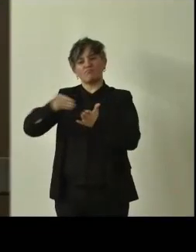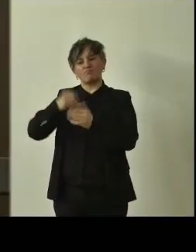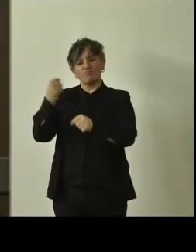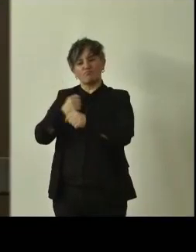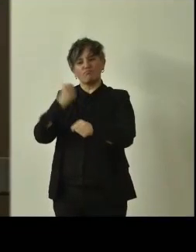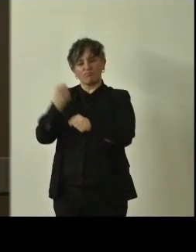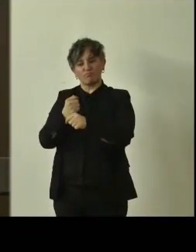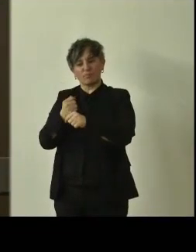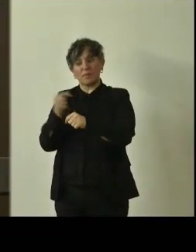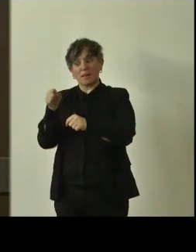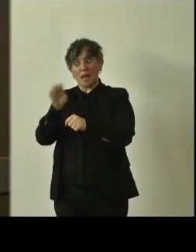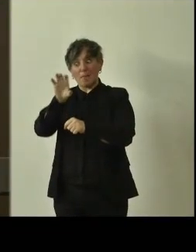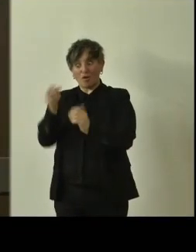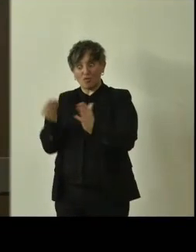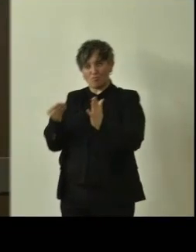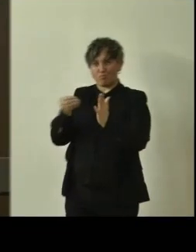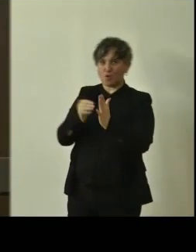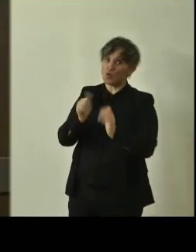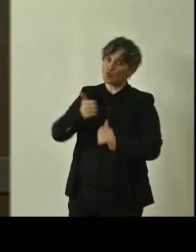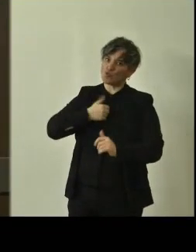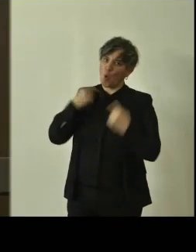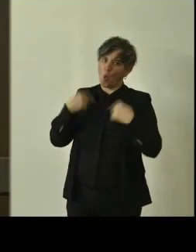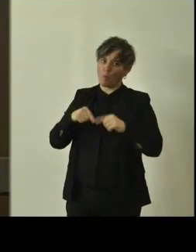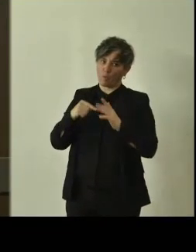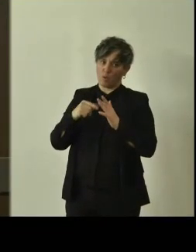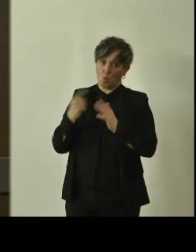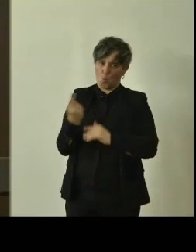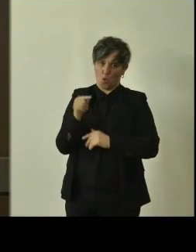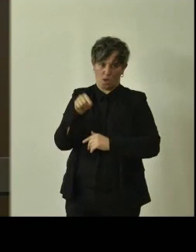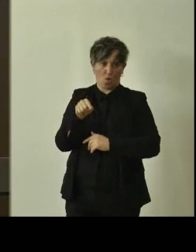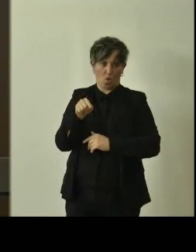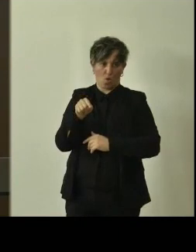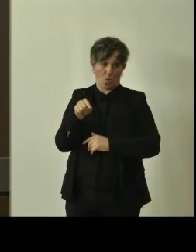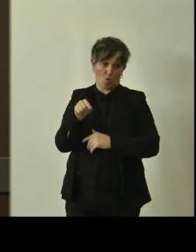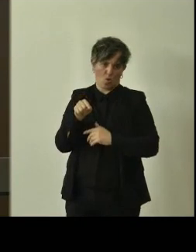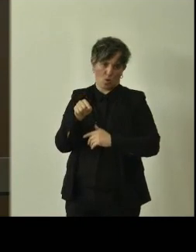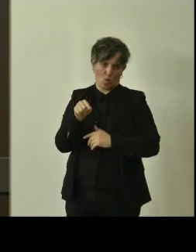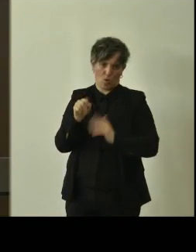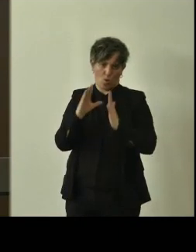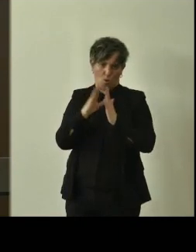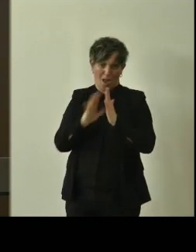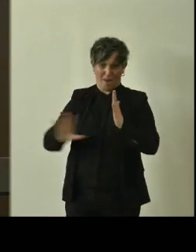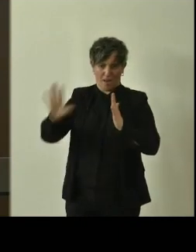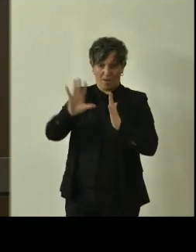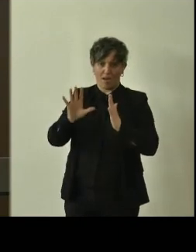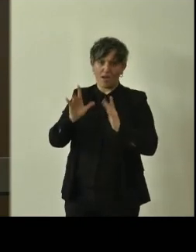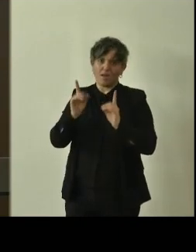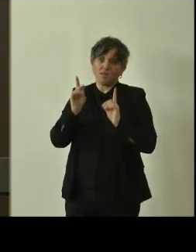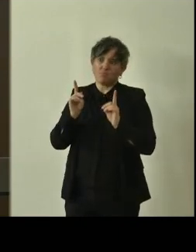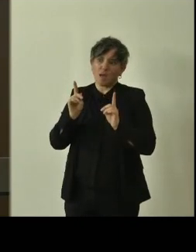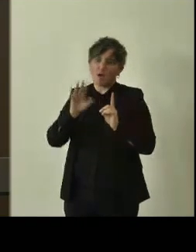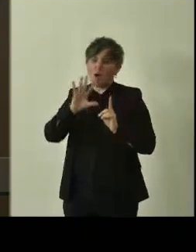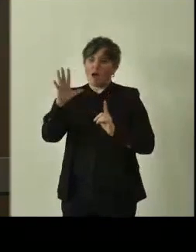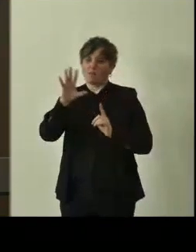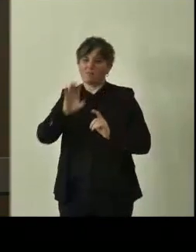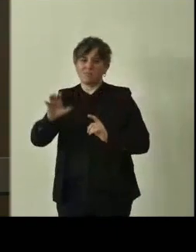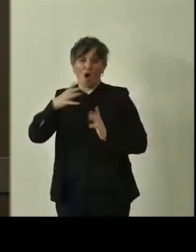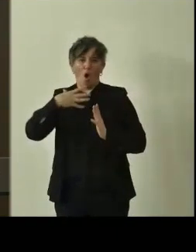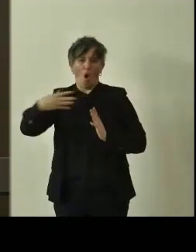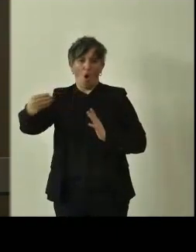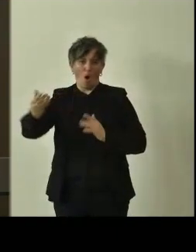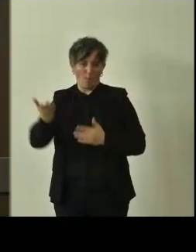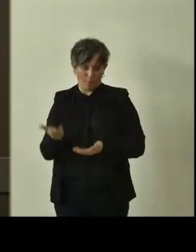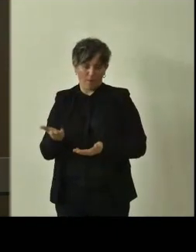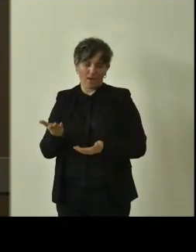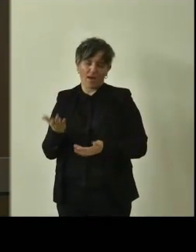immagini speriamo che sia un esempio seguito da altre regioni così avremo la possibilità di dare